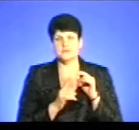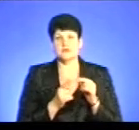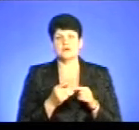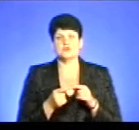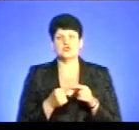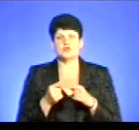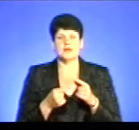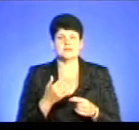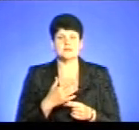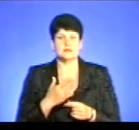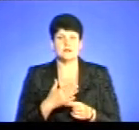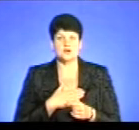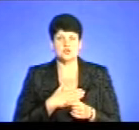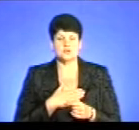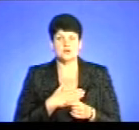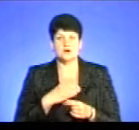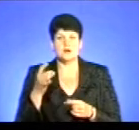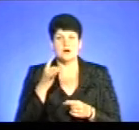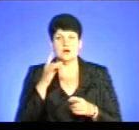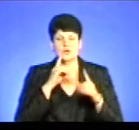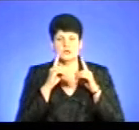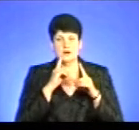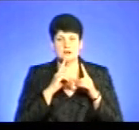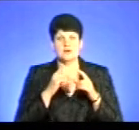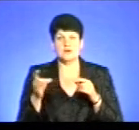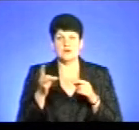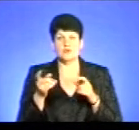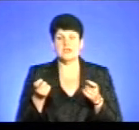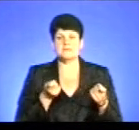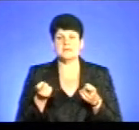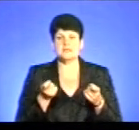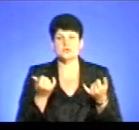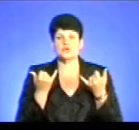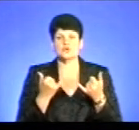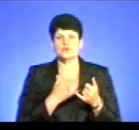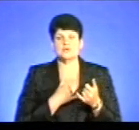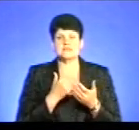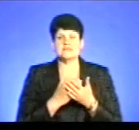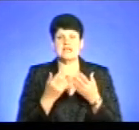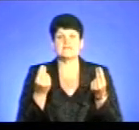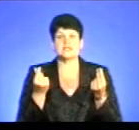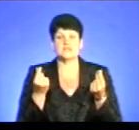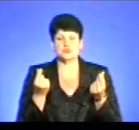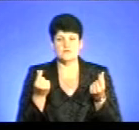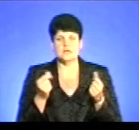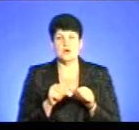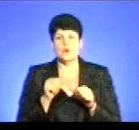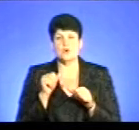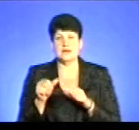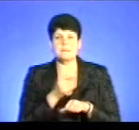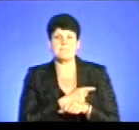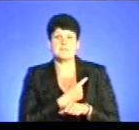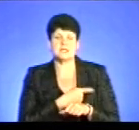районні ради, районні адміністрації. Тобто сьогодні в нас йде фінансування, як окремо медична